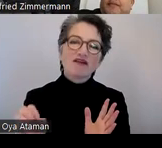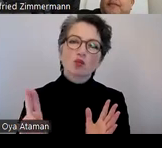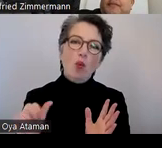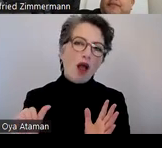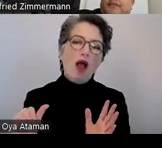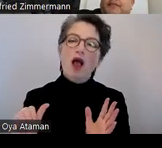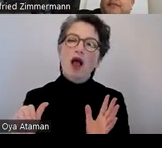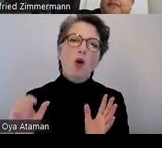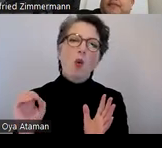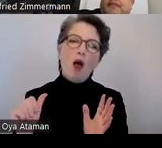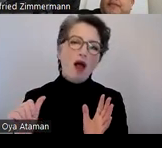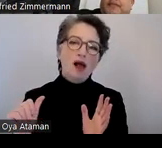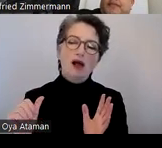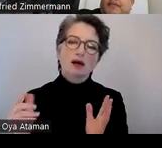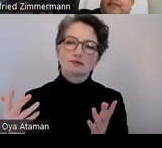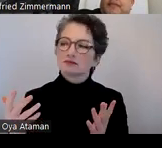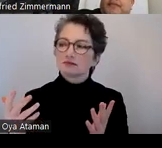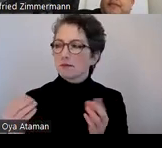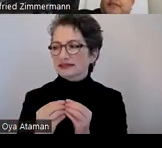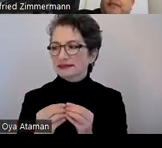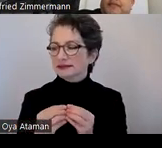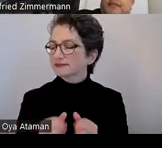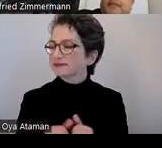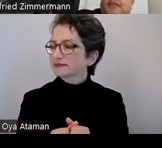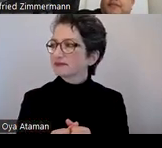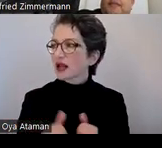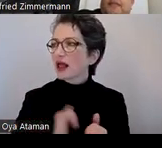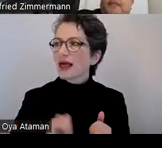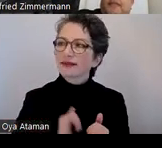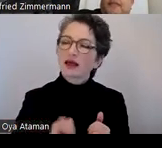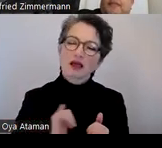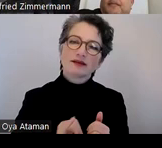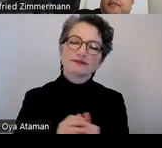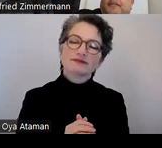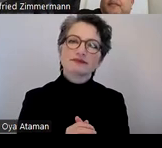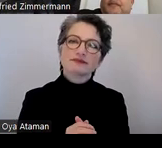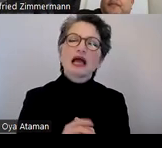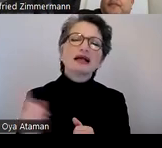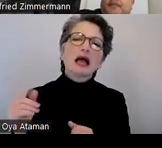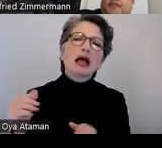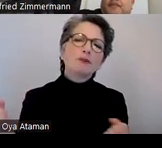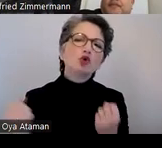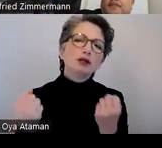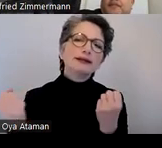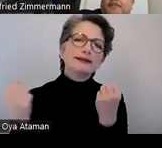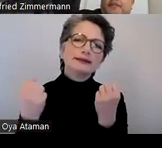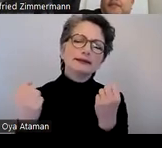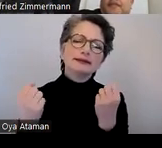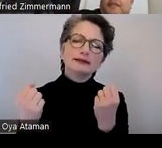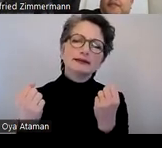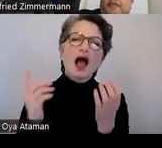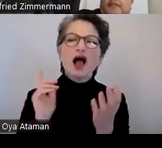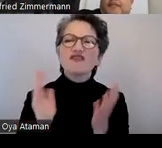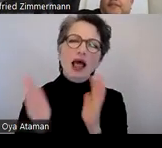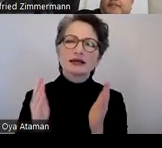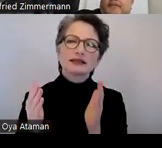konform ist leider auch habe ich auch versucht ich glaube die Bühnen sich vielleicht klappt es